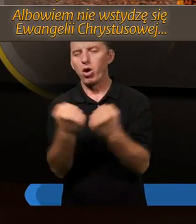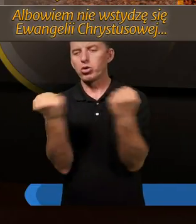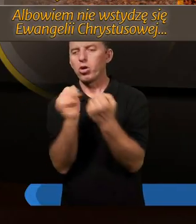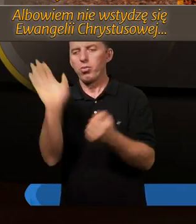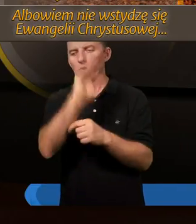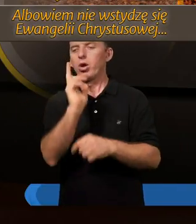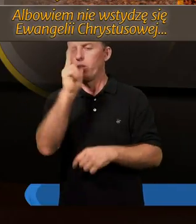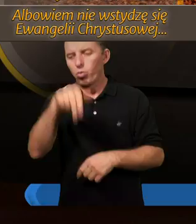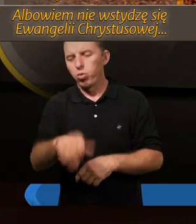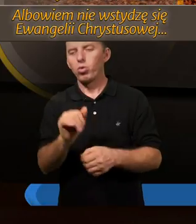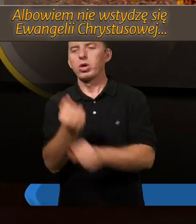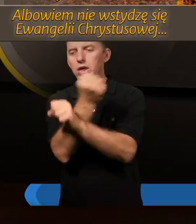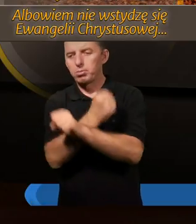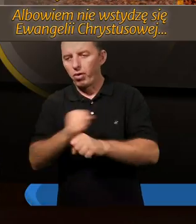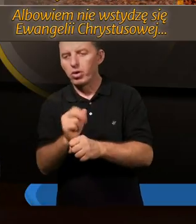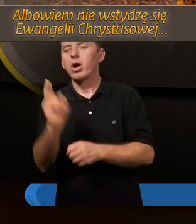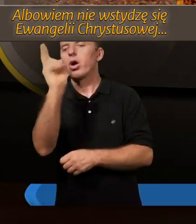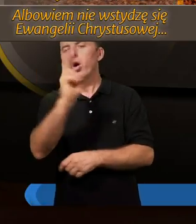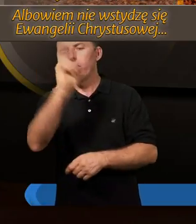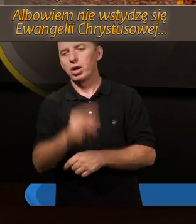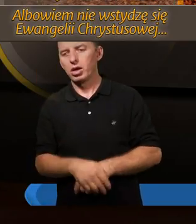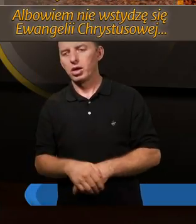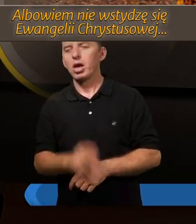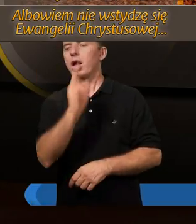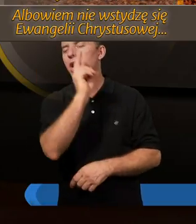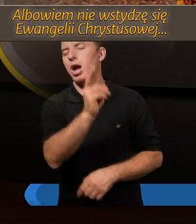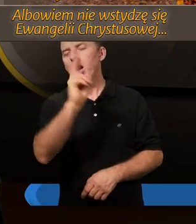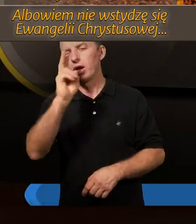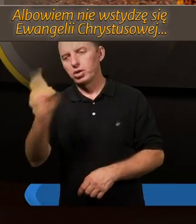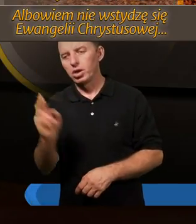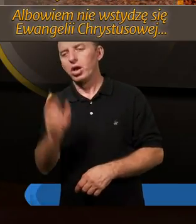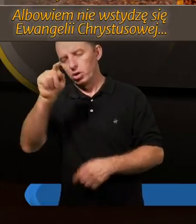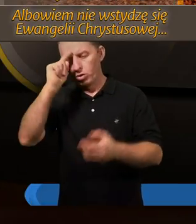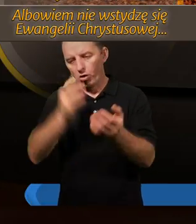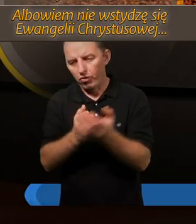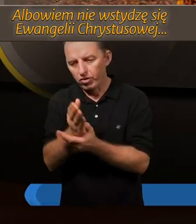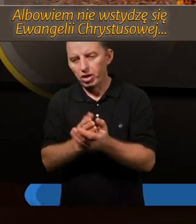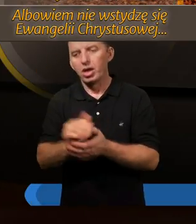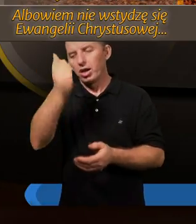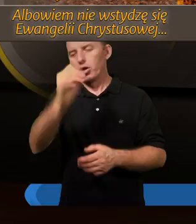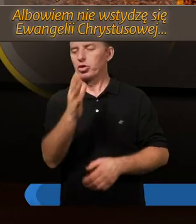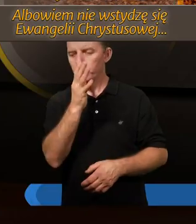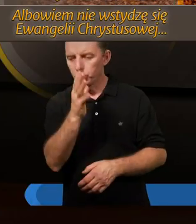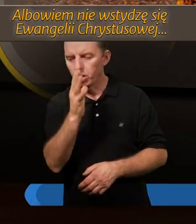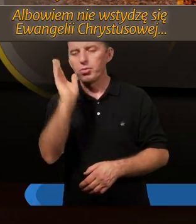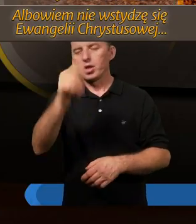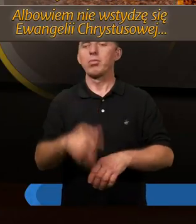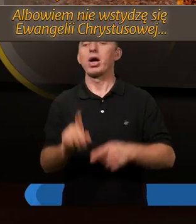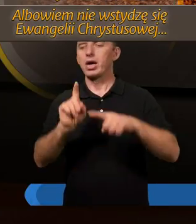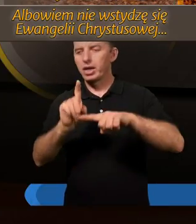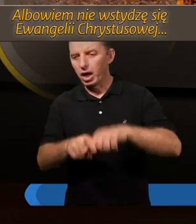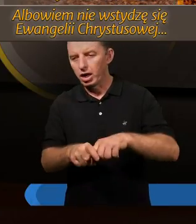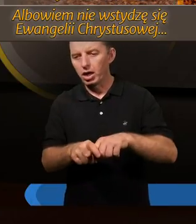Bożą ku zbawieniu. Kogo? Każdego, kto wierzy. Najpierw Żyda, potem Greka,